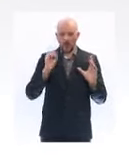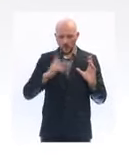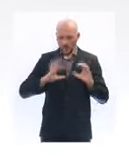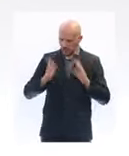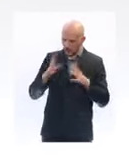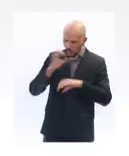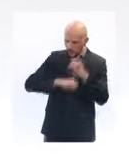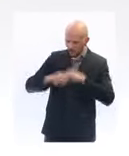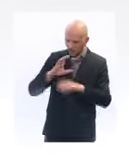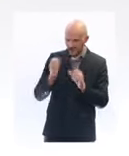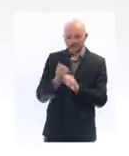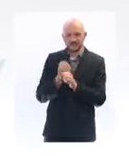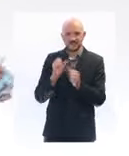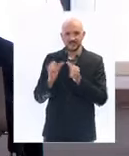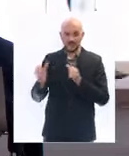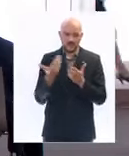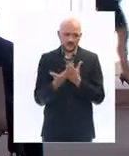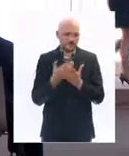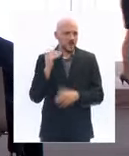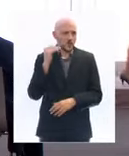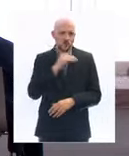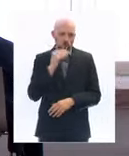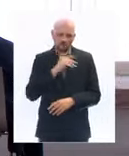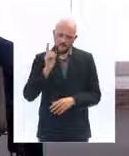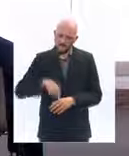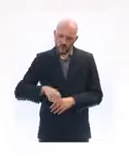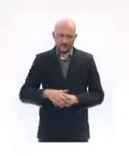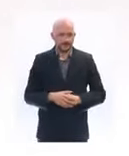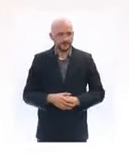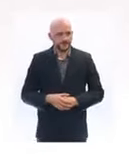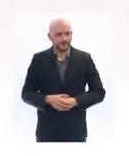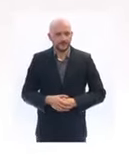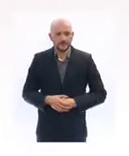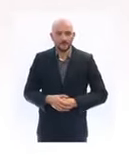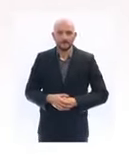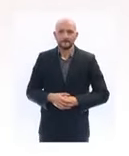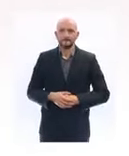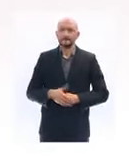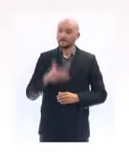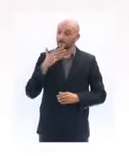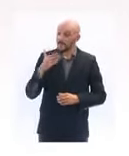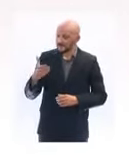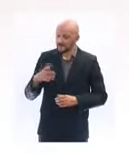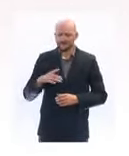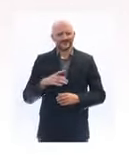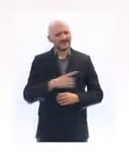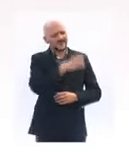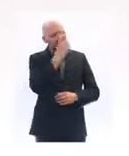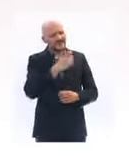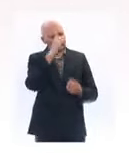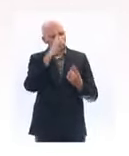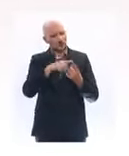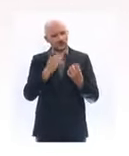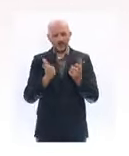rapidement sur ce sujet. Merci. Il y a une question sur le fonctionnement des établissements